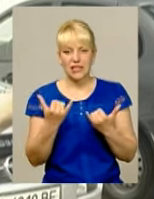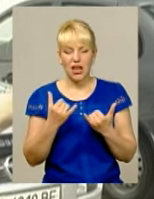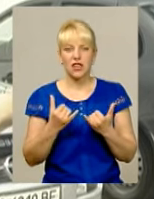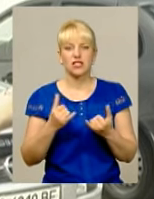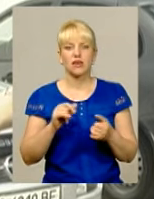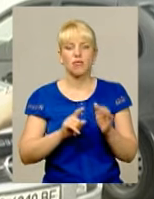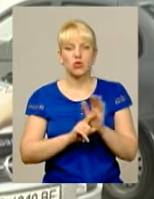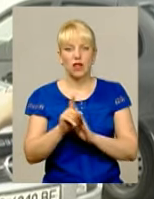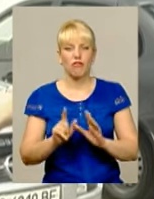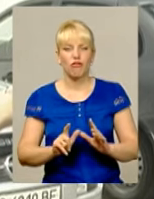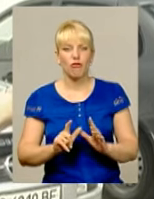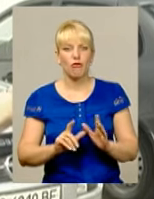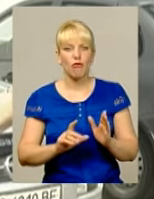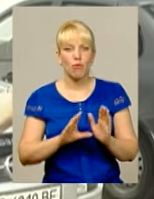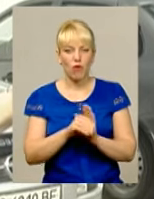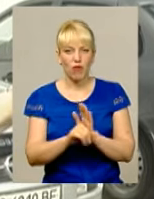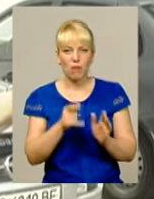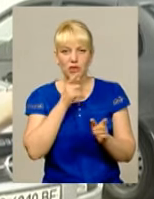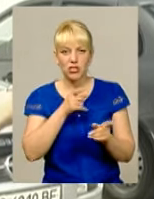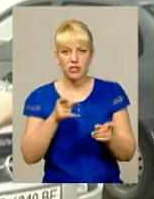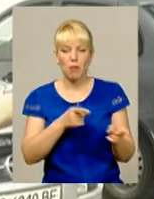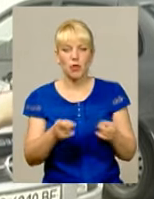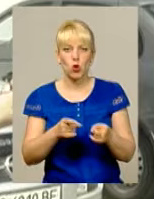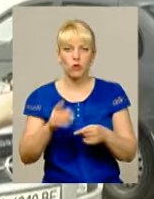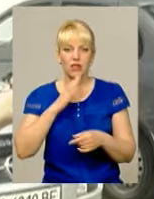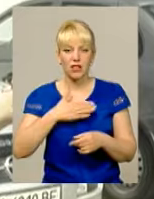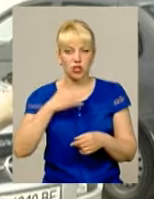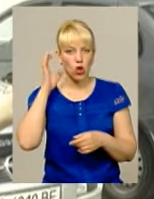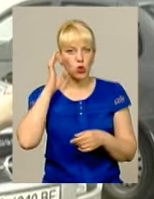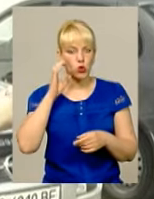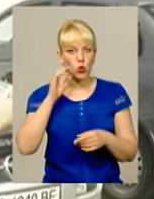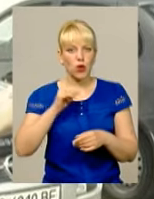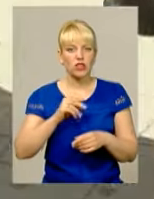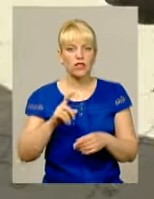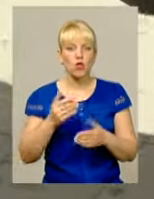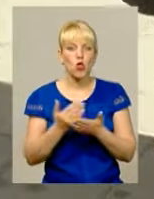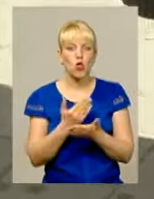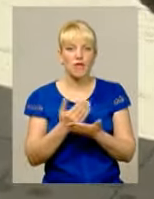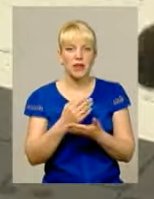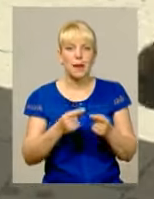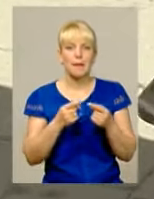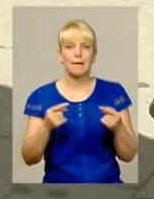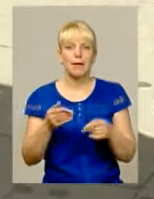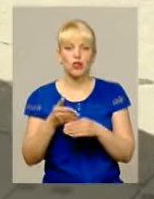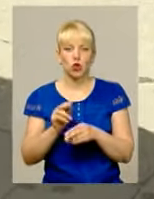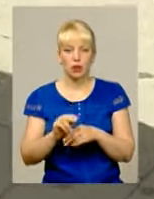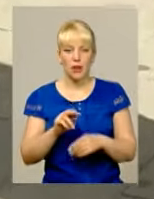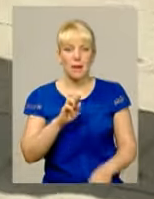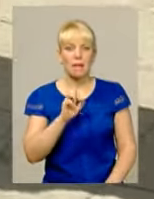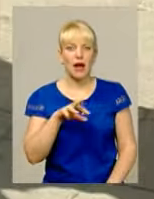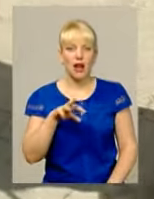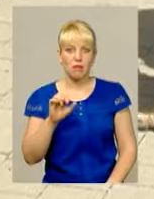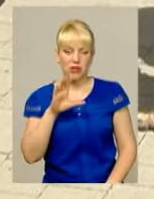починаємо впроваджувати під час підготовки наших слухачів Оці нові методи, які ми навчилися в Чехії А це Банні – справжня зірка